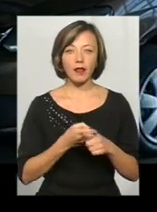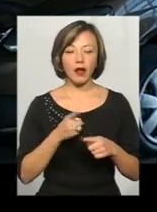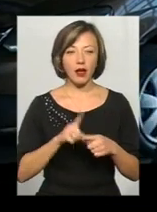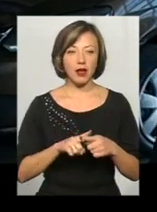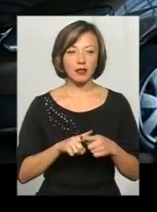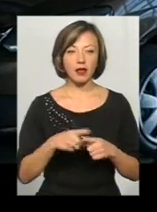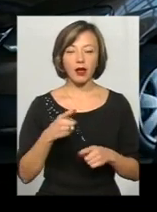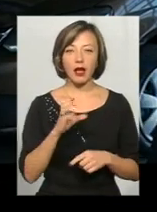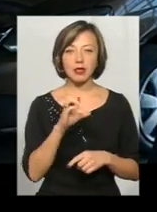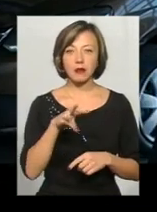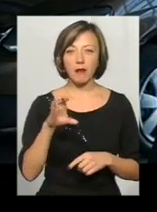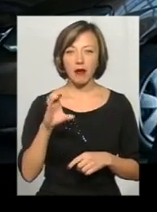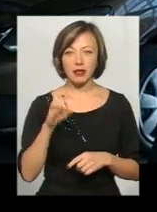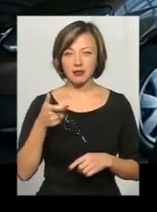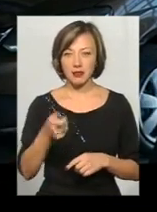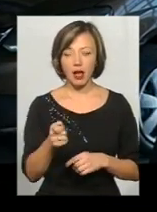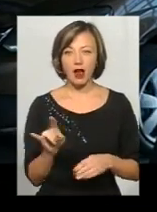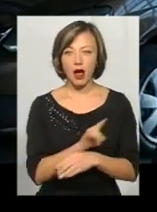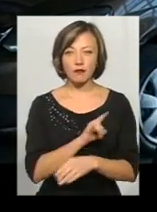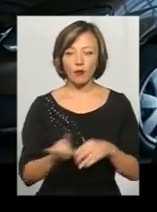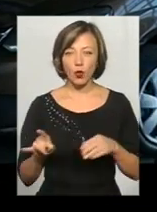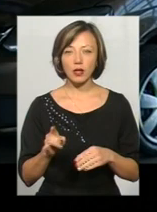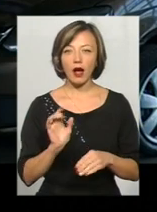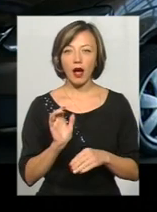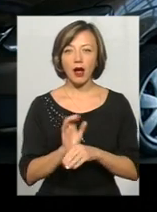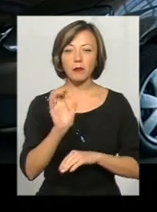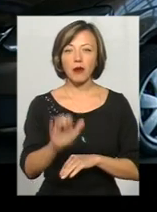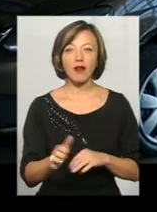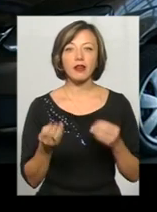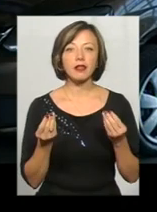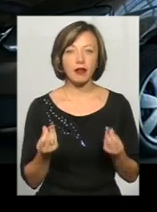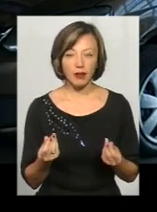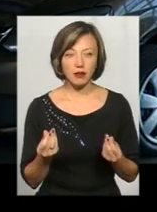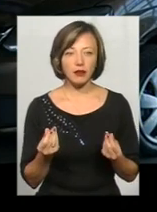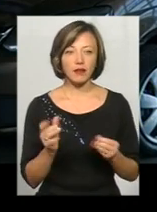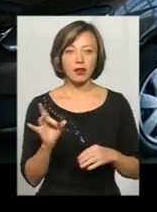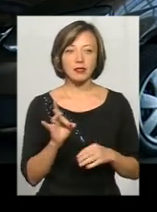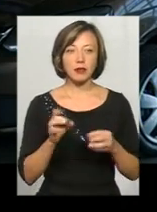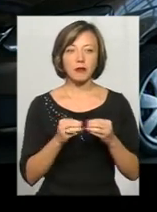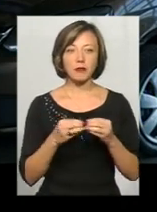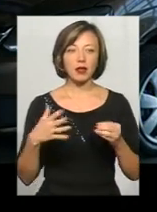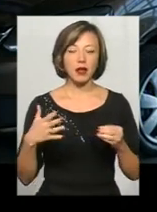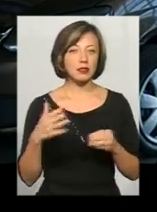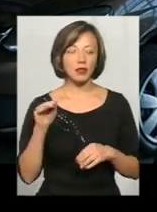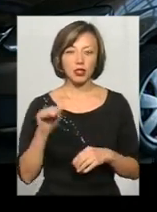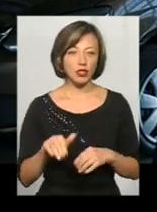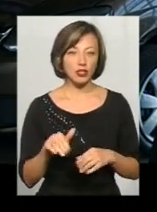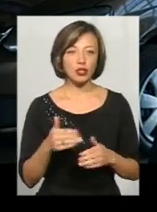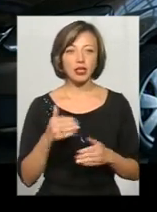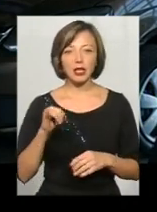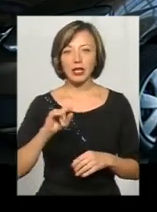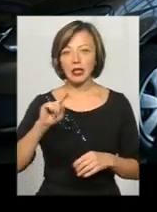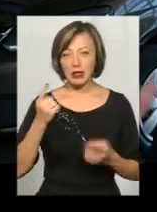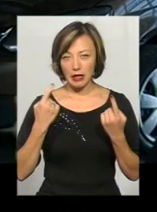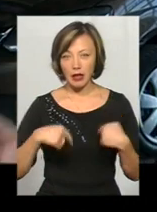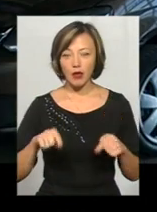смс-развод. І вони відправили навіть гроші, в розміре 15 тисяч, і требували